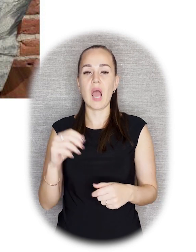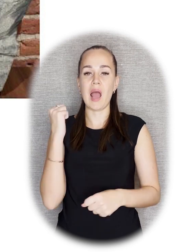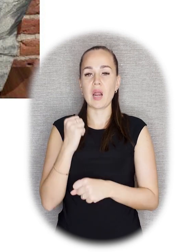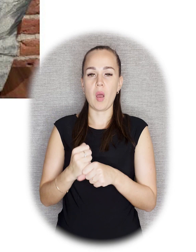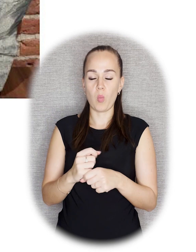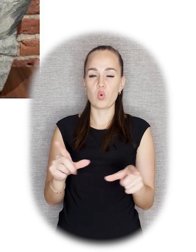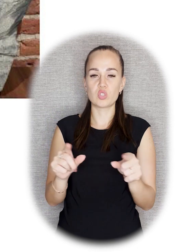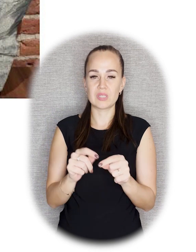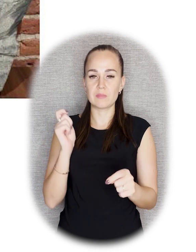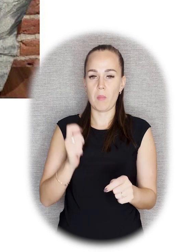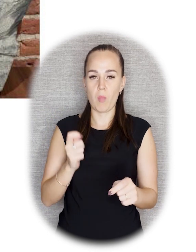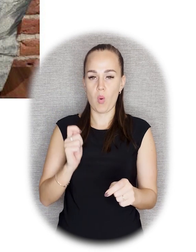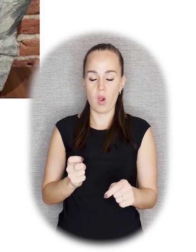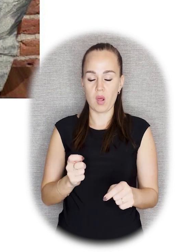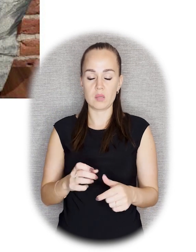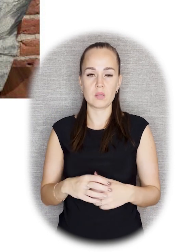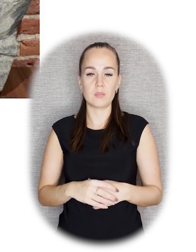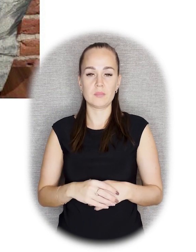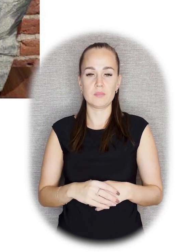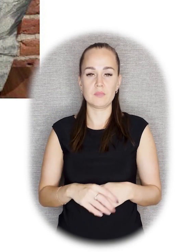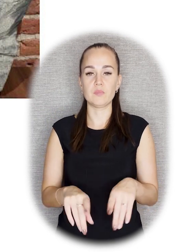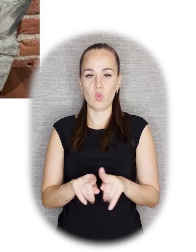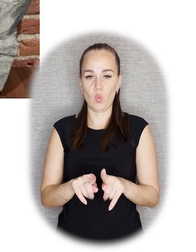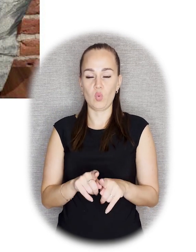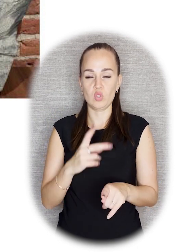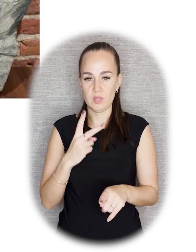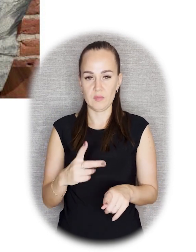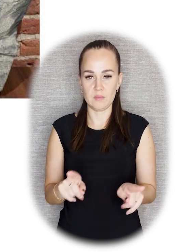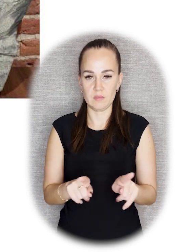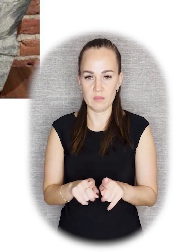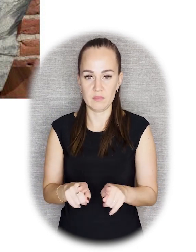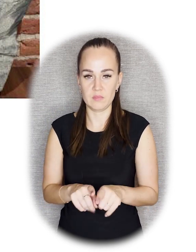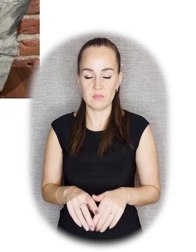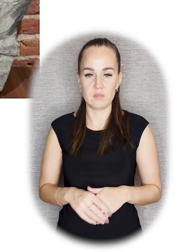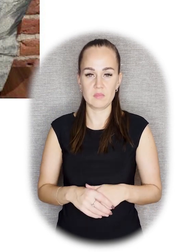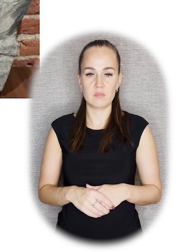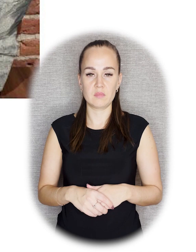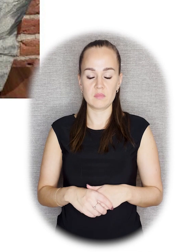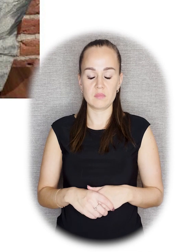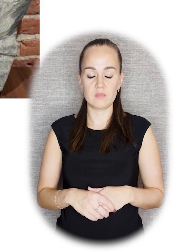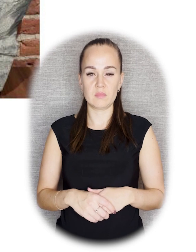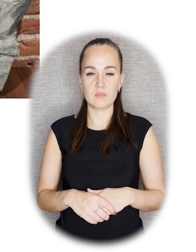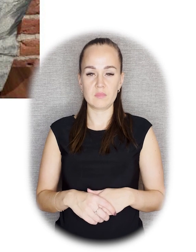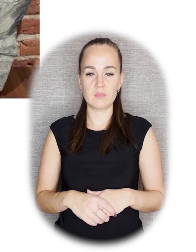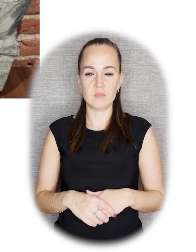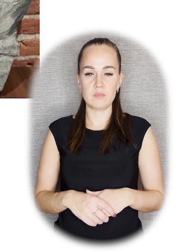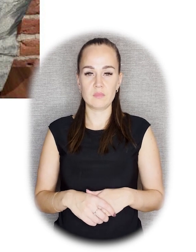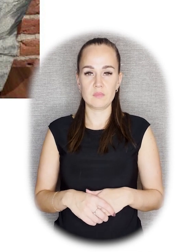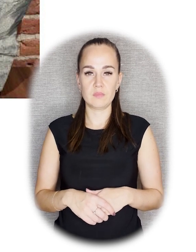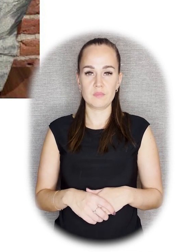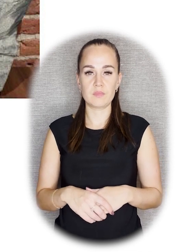в станковой пластике, не монументальных работах. Образ